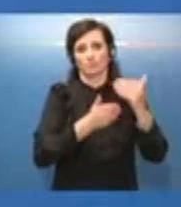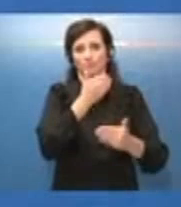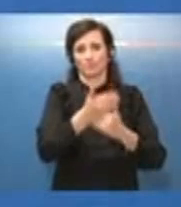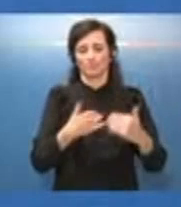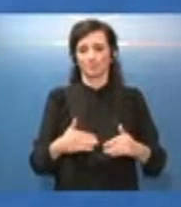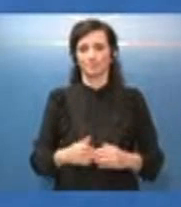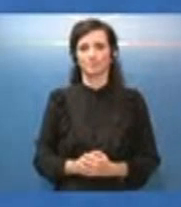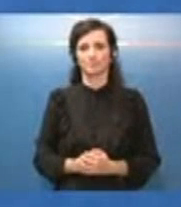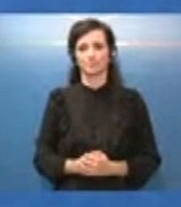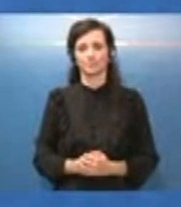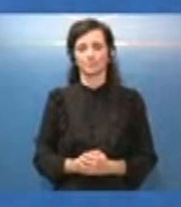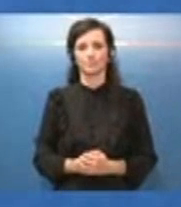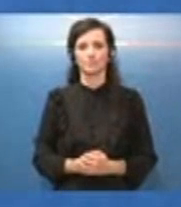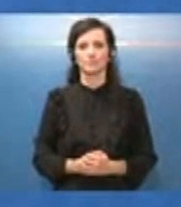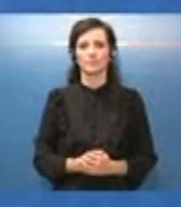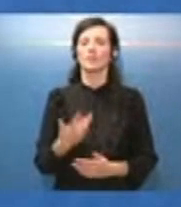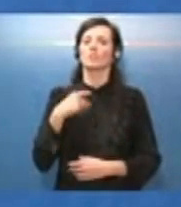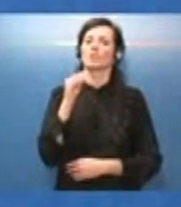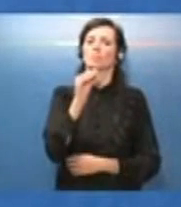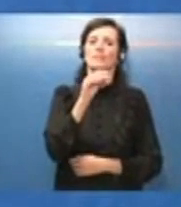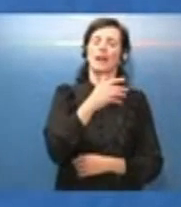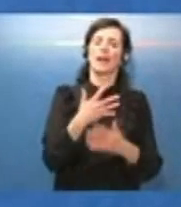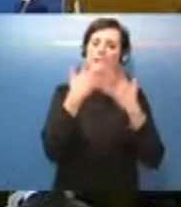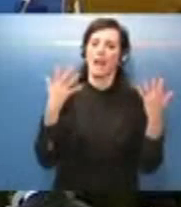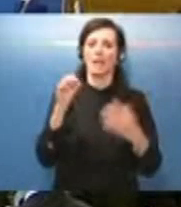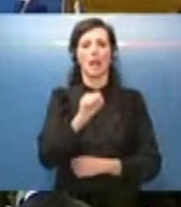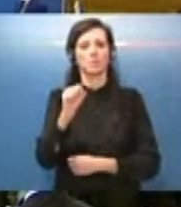C'è una domanda da Chiara Albanese per l'Agenzia Bloomberg.